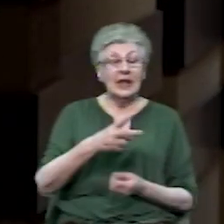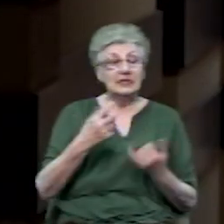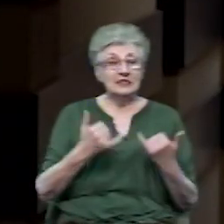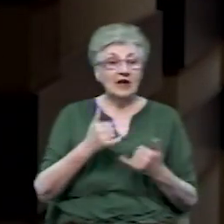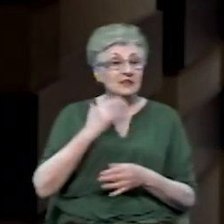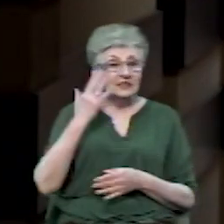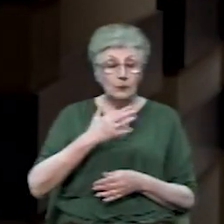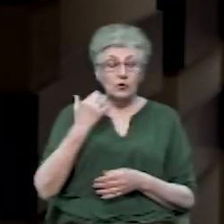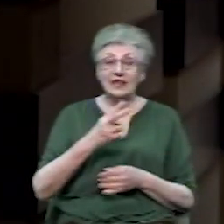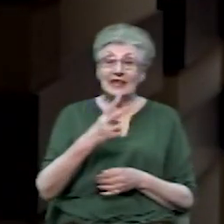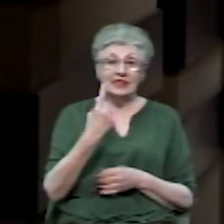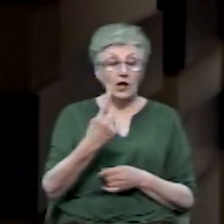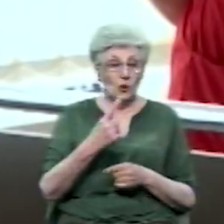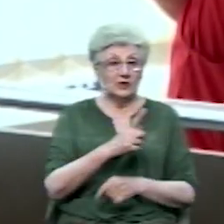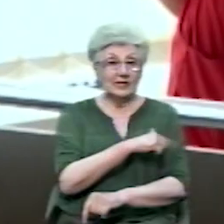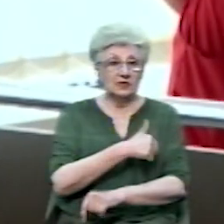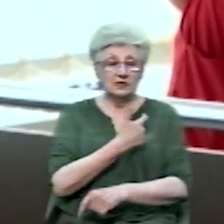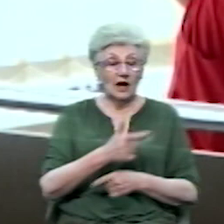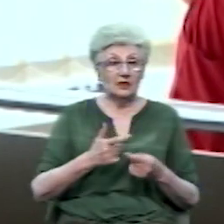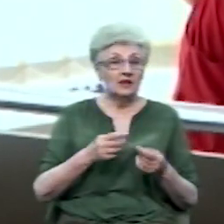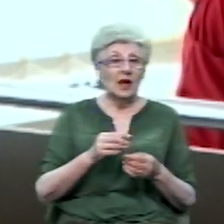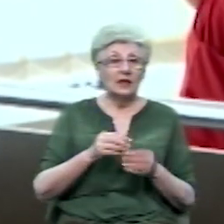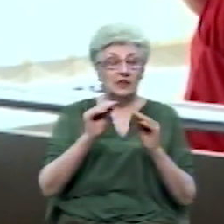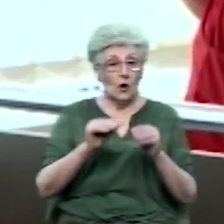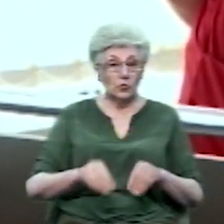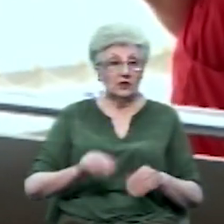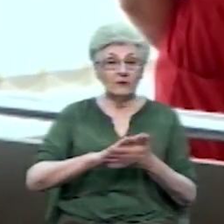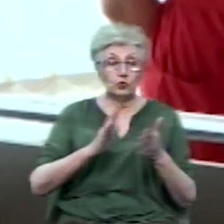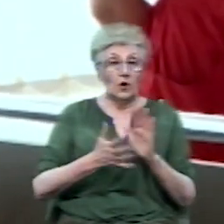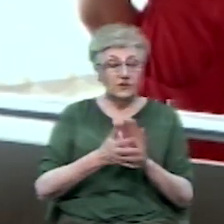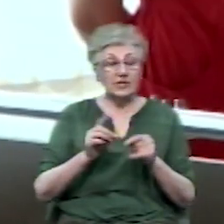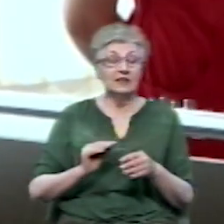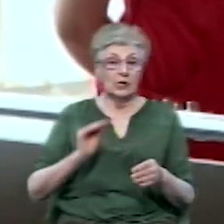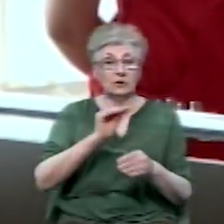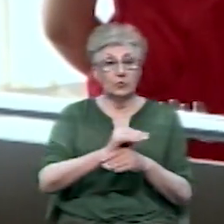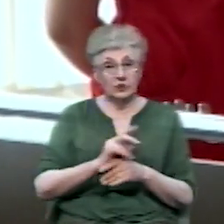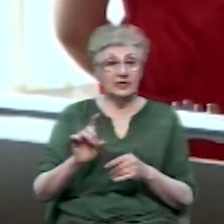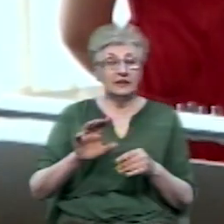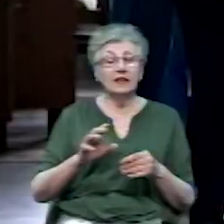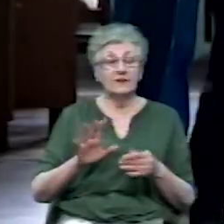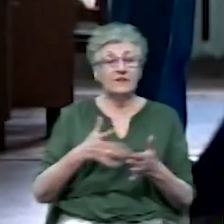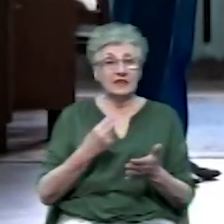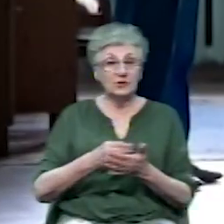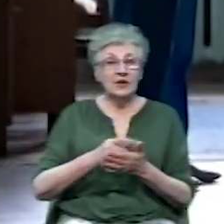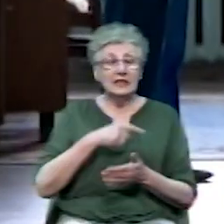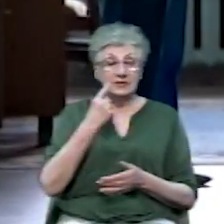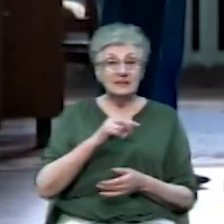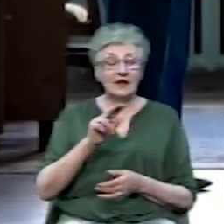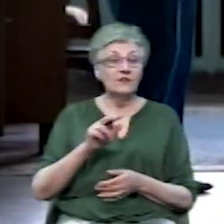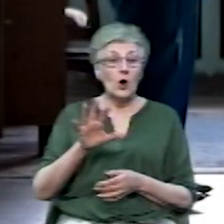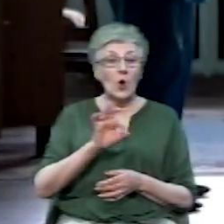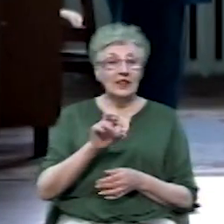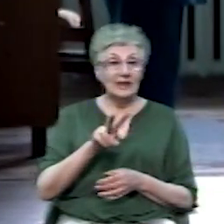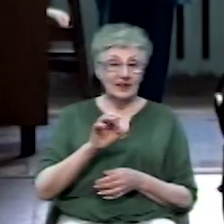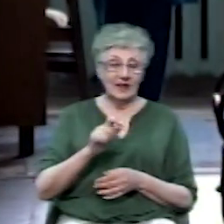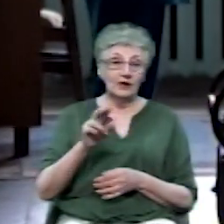медзаклад не уклав договір на додаткове фінансування, сказав директор обласного департаменту охорони здоров'я Олег Чорний. Керівниця Нацслужби здоров'я